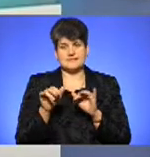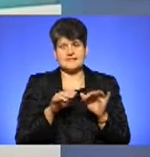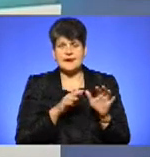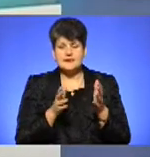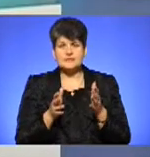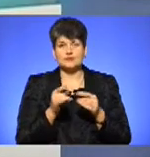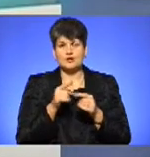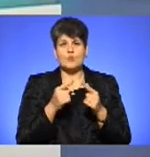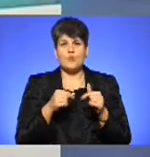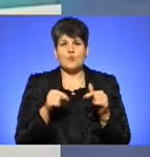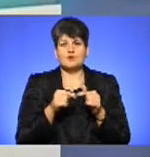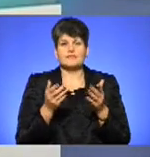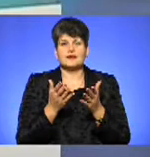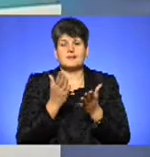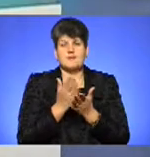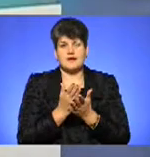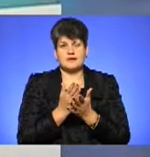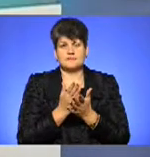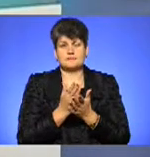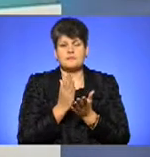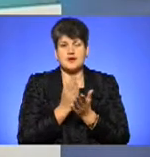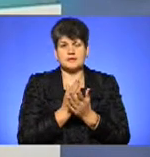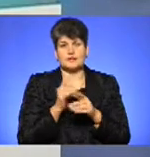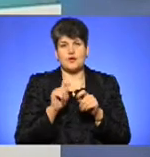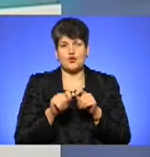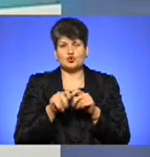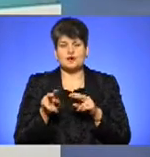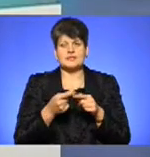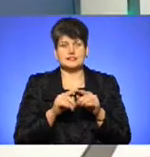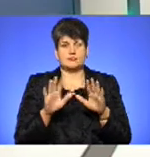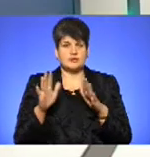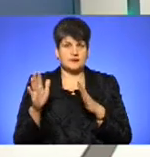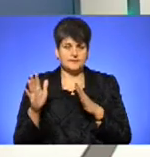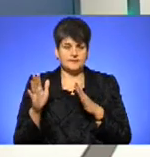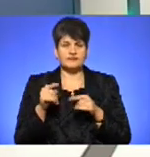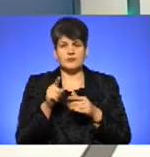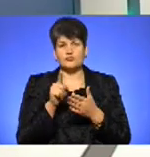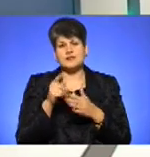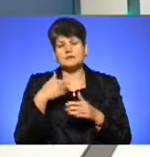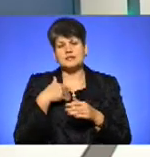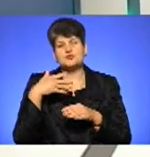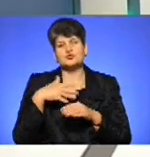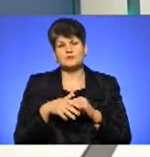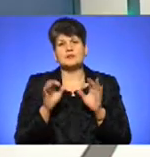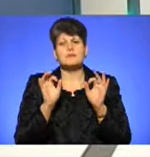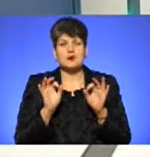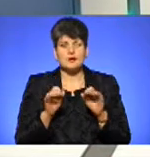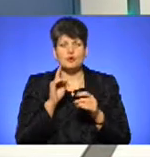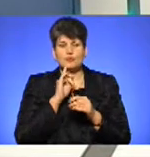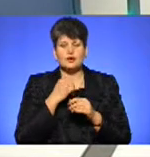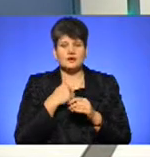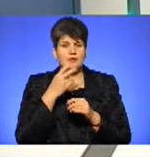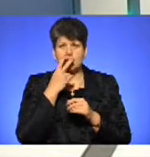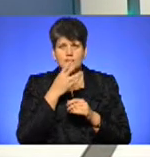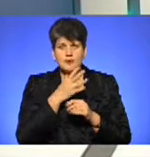органів, які мали би мати на контролі ці події? Ну, ви повинні мене зрозуміти правильно, поки я не бачу